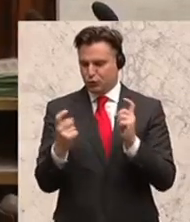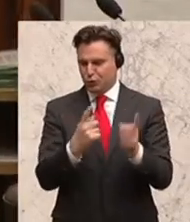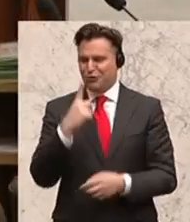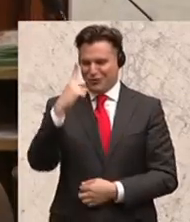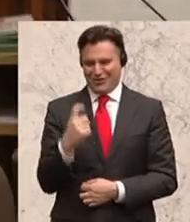wünscht.